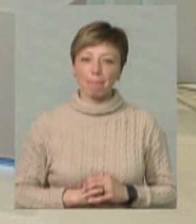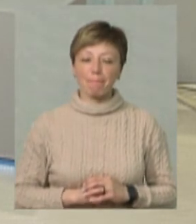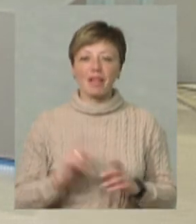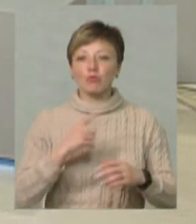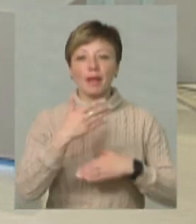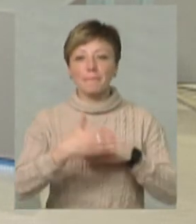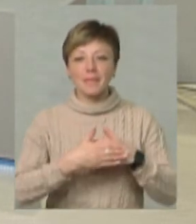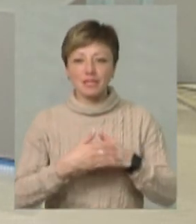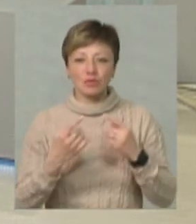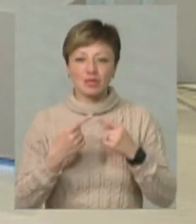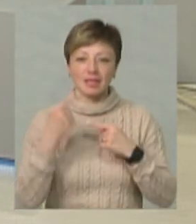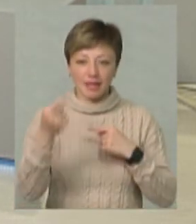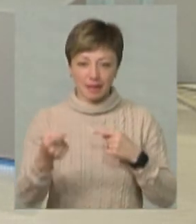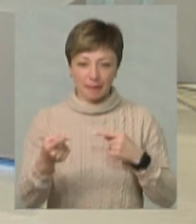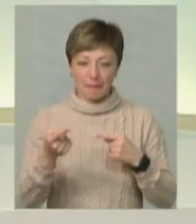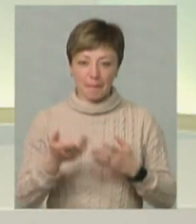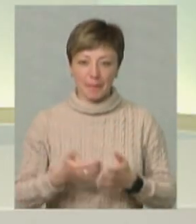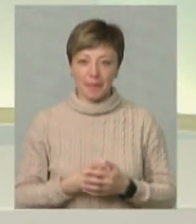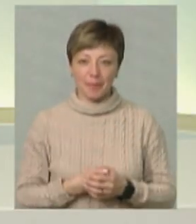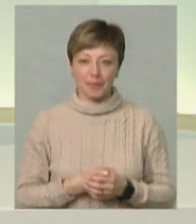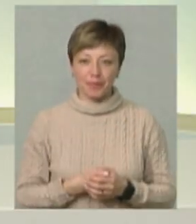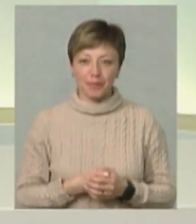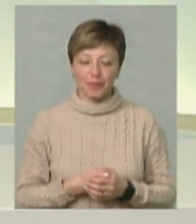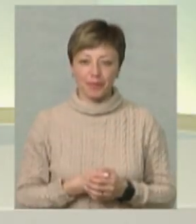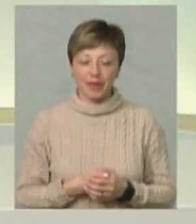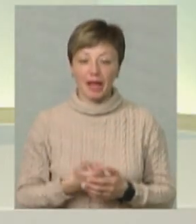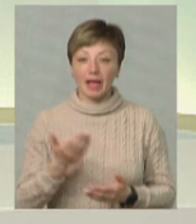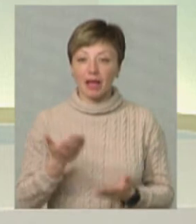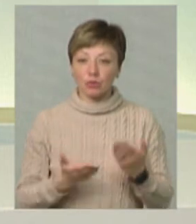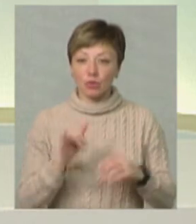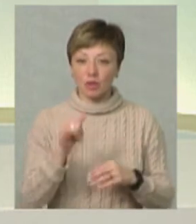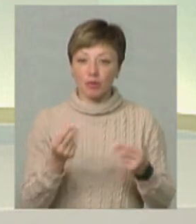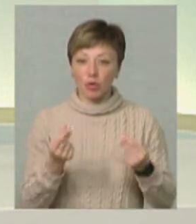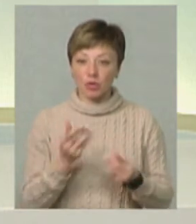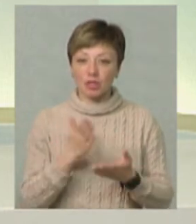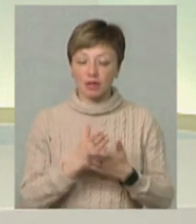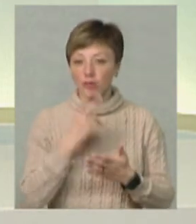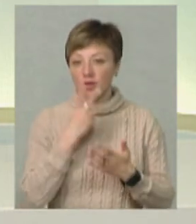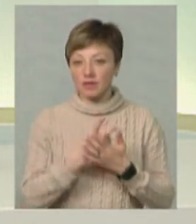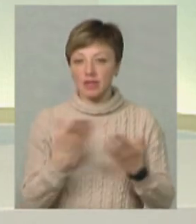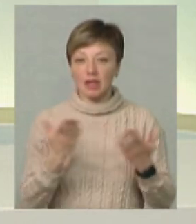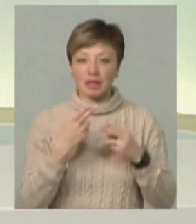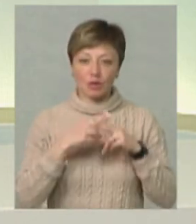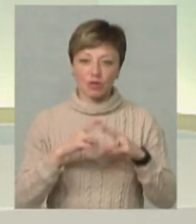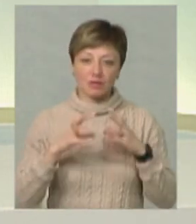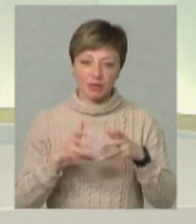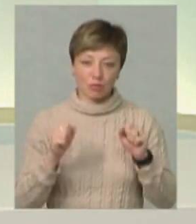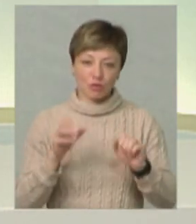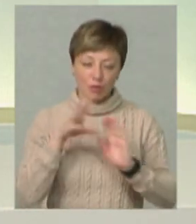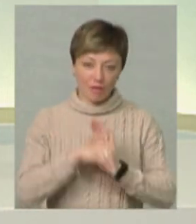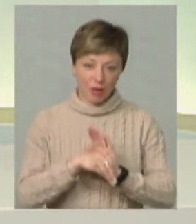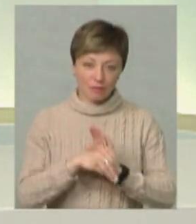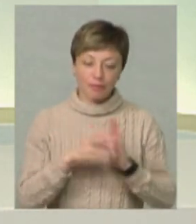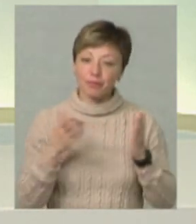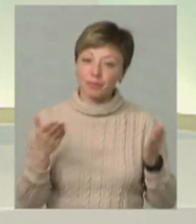ближча, що таке коротка, що таке довга перспектива. Якщо є у тебе кошти, ти можеш подивитися, які є технології у світі, можеш їх впроваджувати.